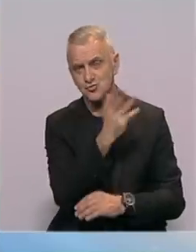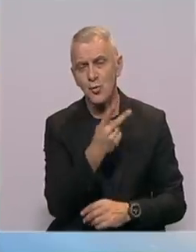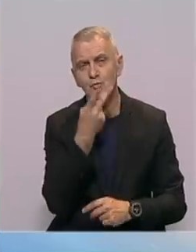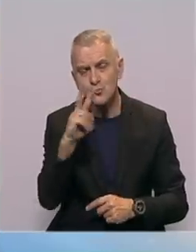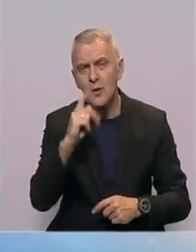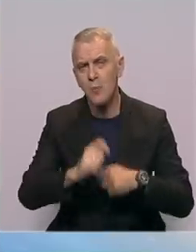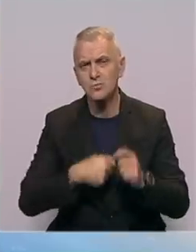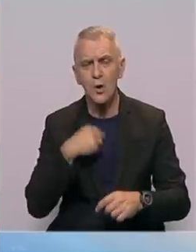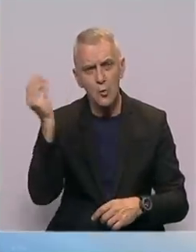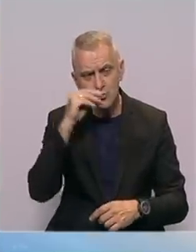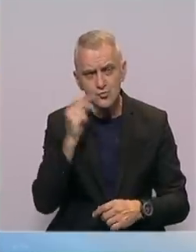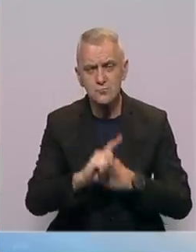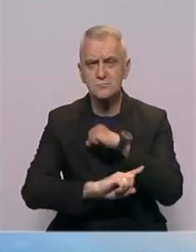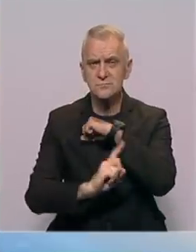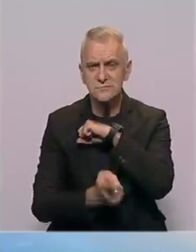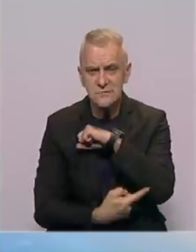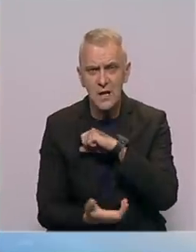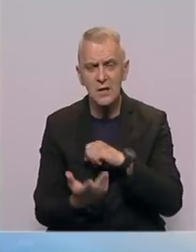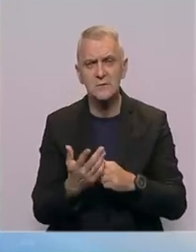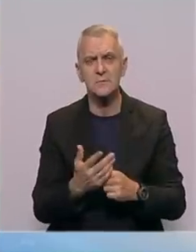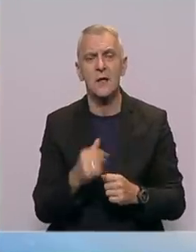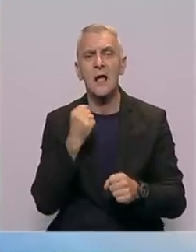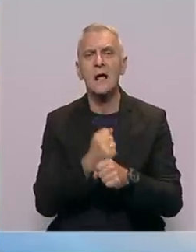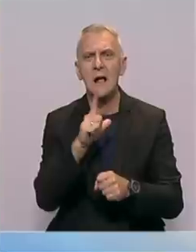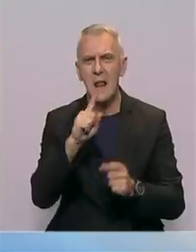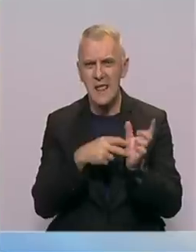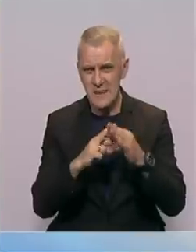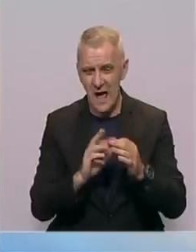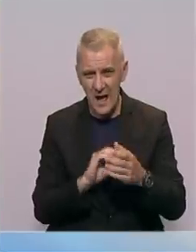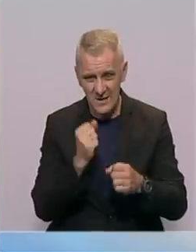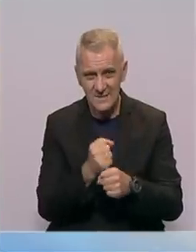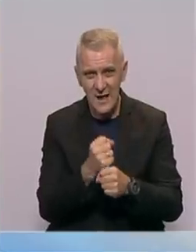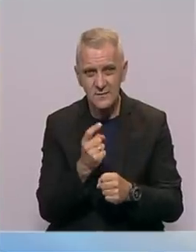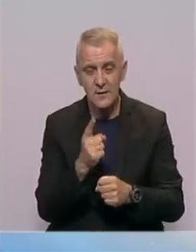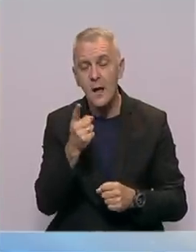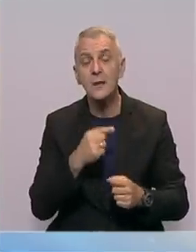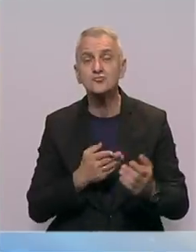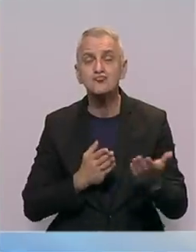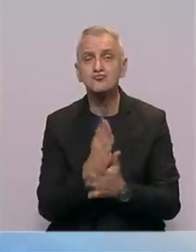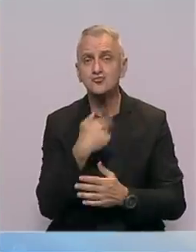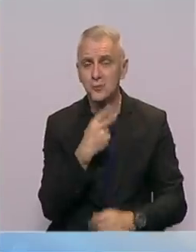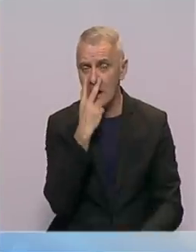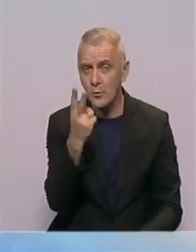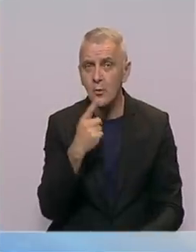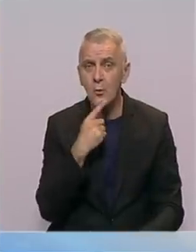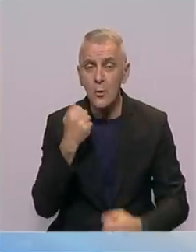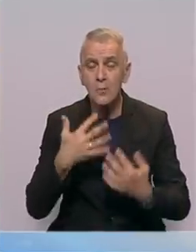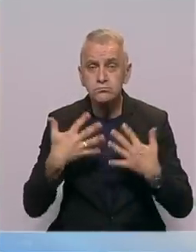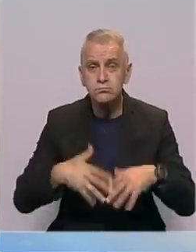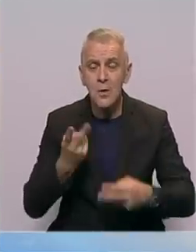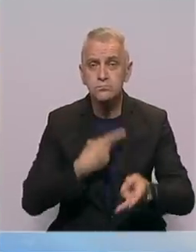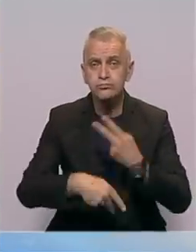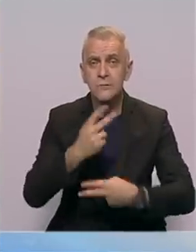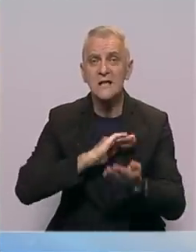učim zanat grnčarija, bavljenje, rađenje sa glinom i slučajno sam naišao na tu jednu radnju koja se bavi proizvodnjom